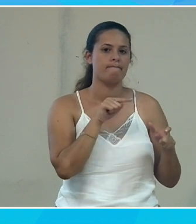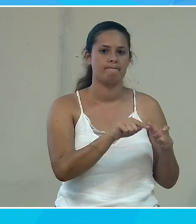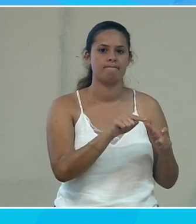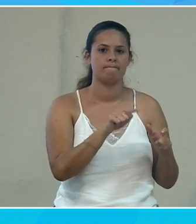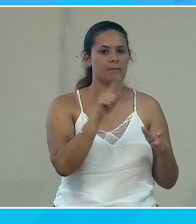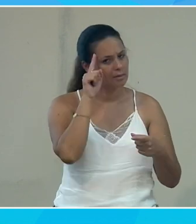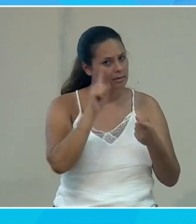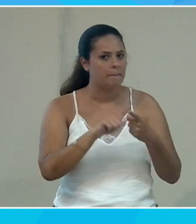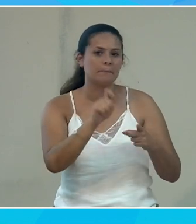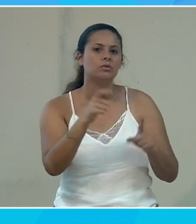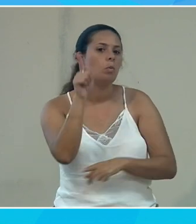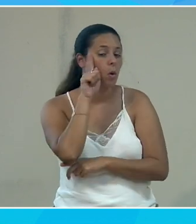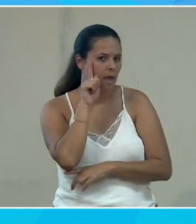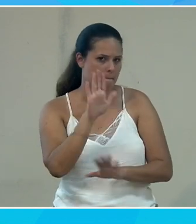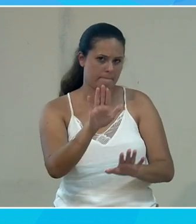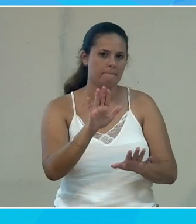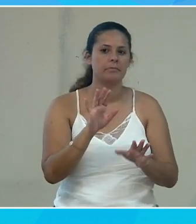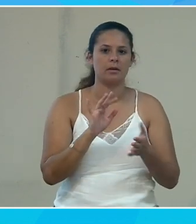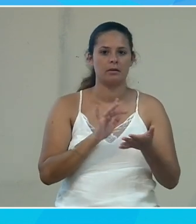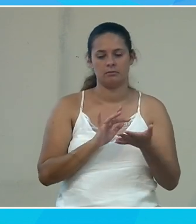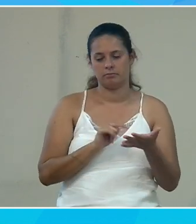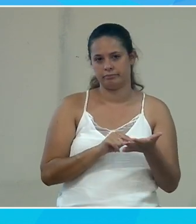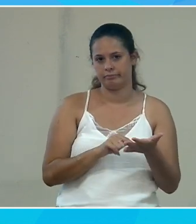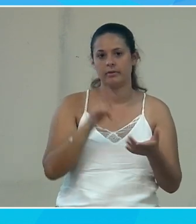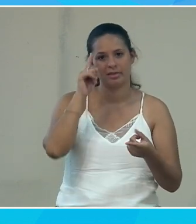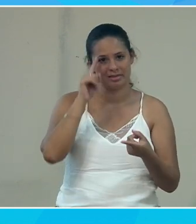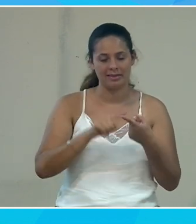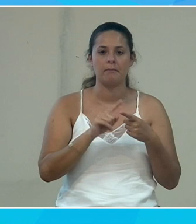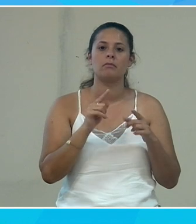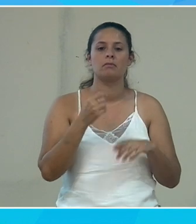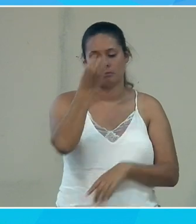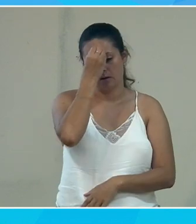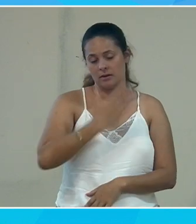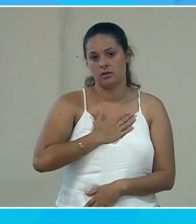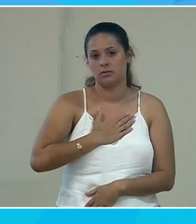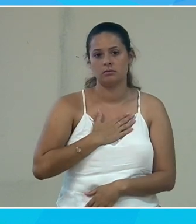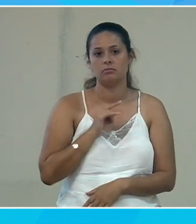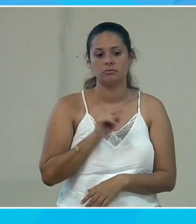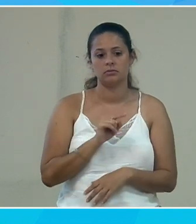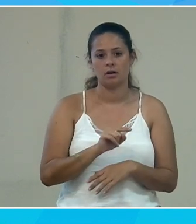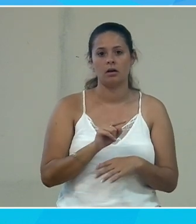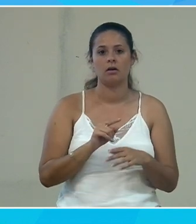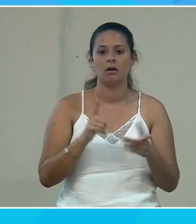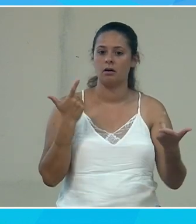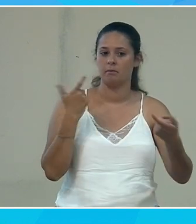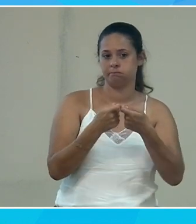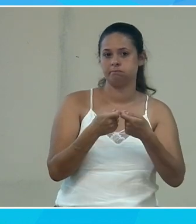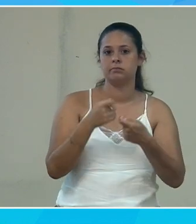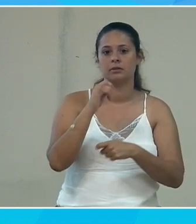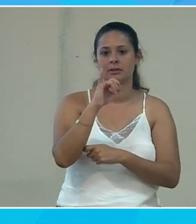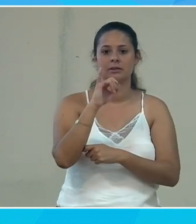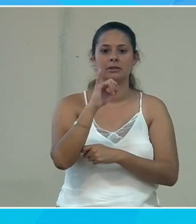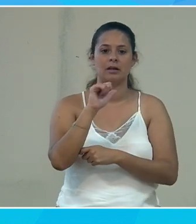là je parle évidemment des téléphones des smartphones donc voilà pourquoi à mon avis SignEye est quand même plus sur iOS